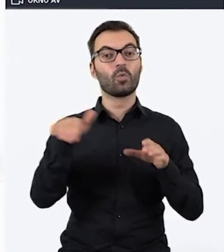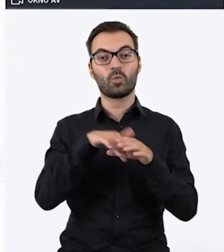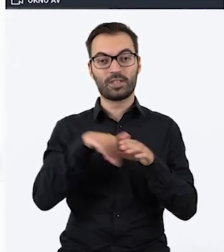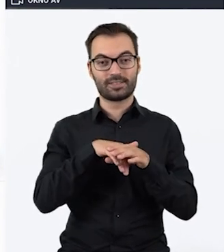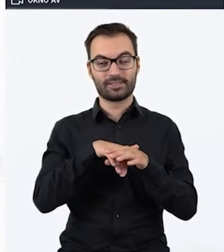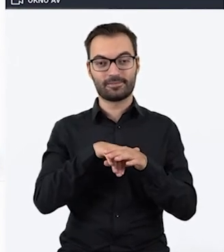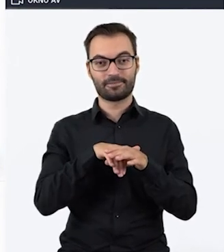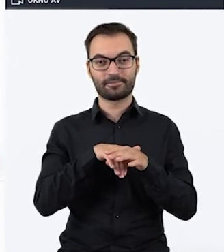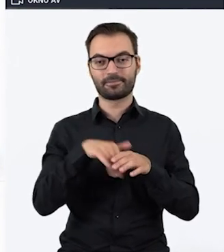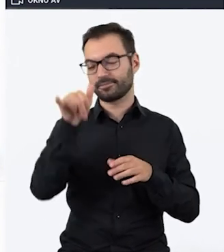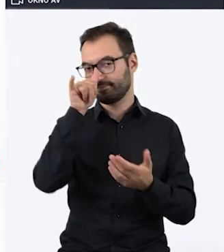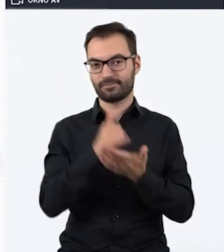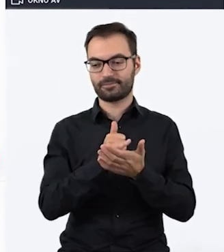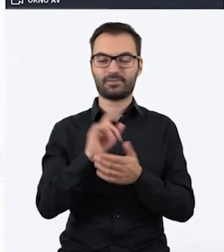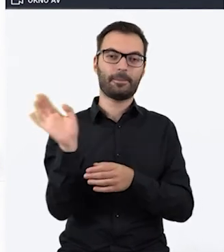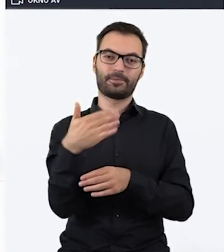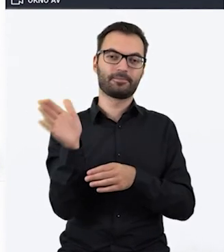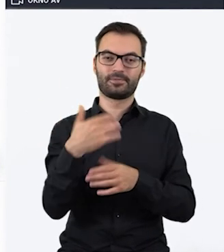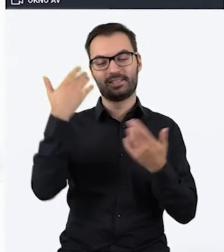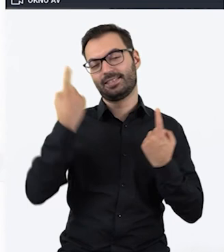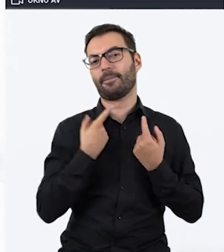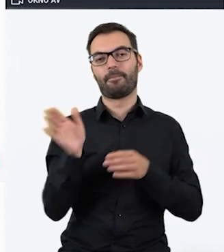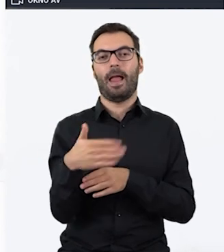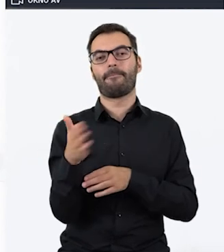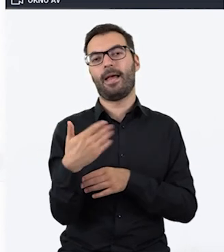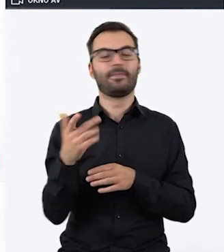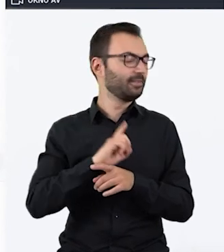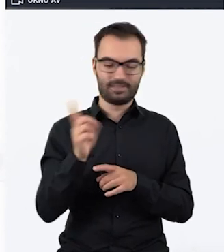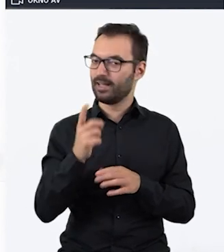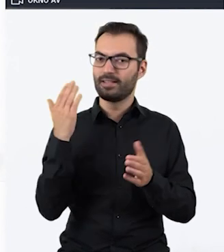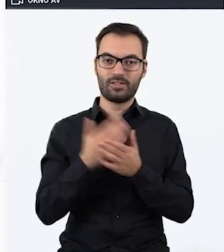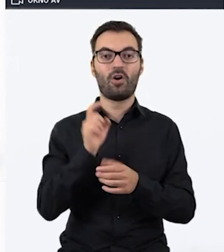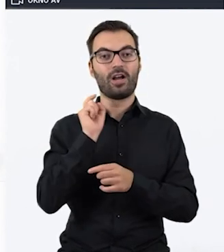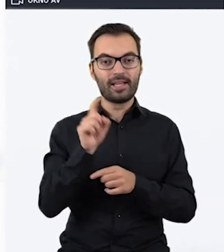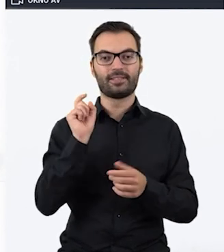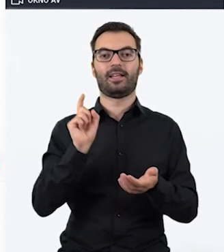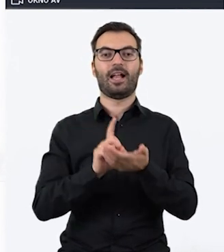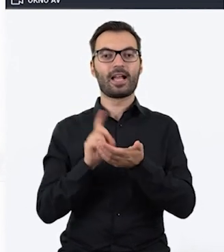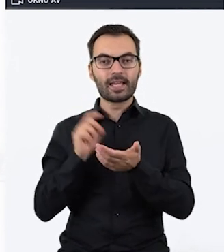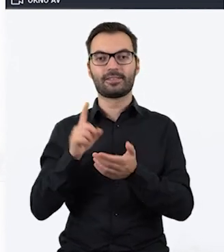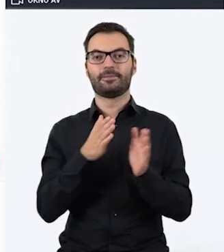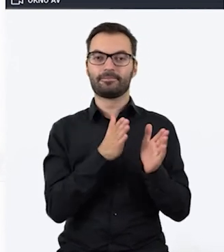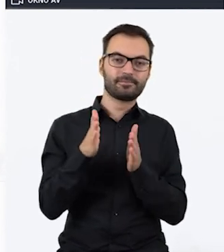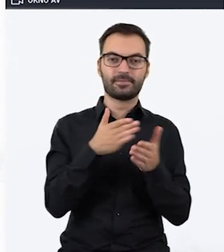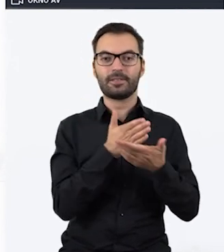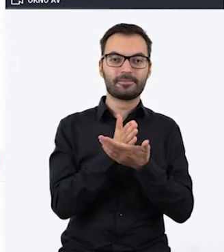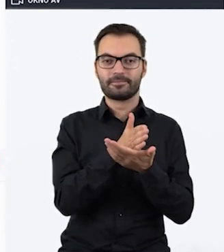nie będą mogli przykłupać slajdów dowolnie, a będą mogli jedynie klikać i podążać za naszymi